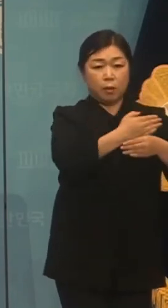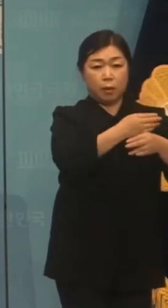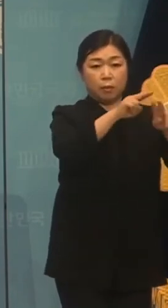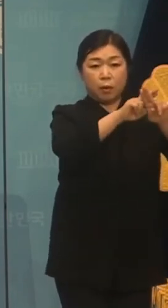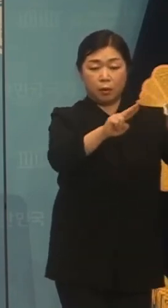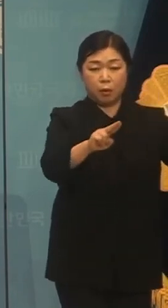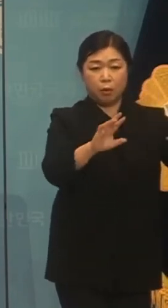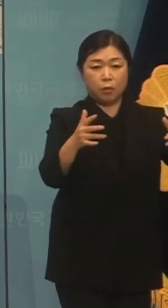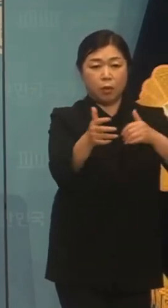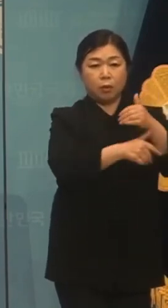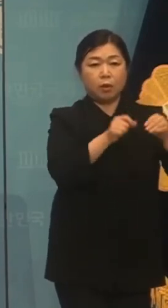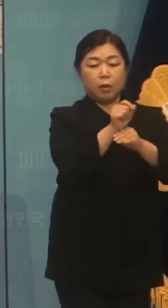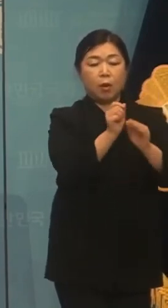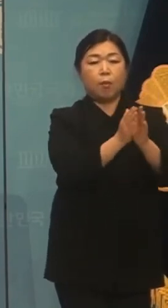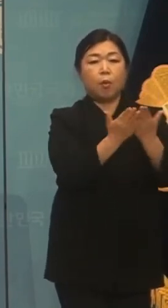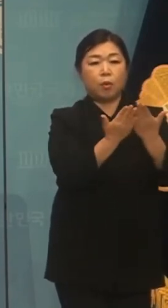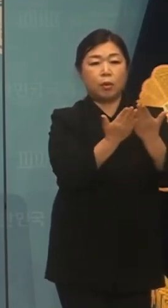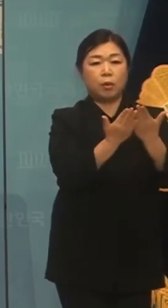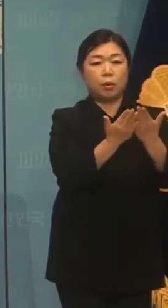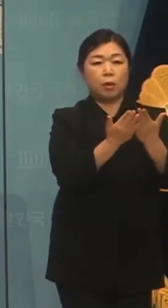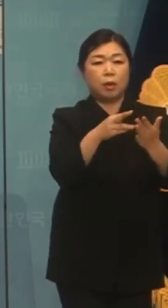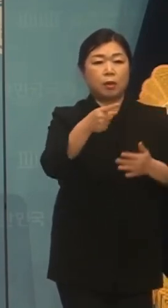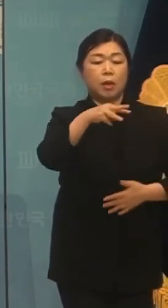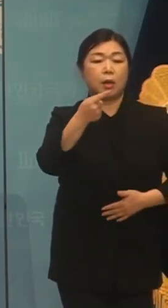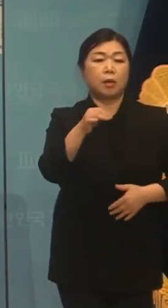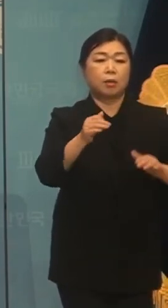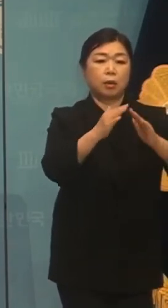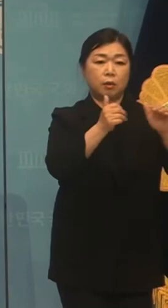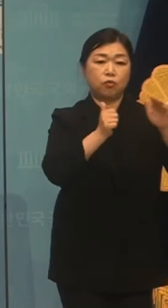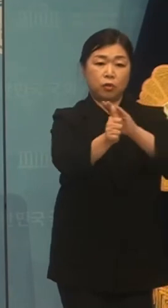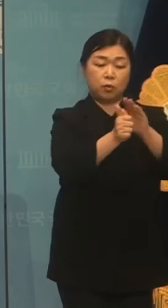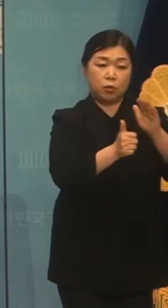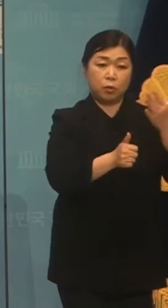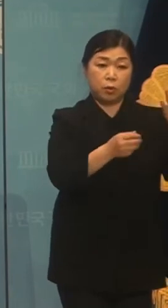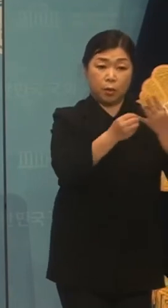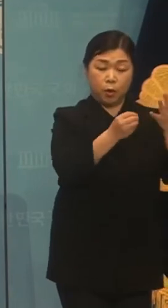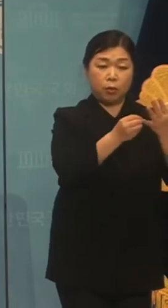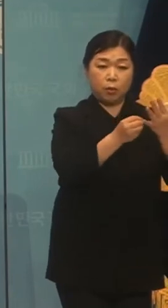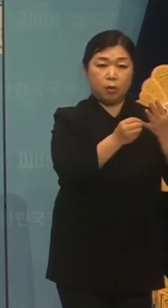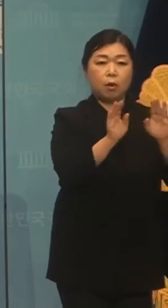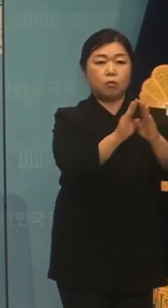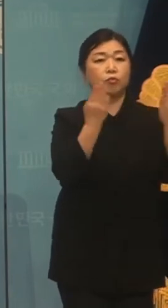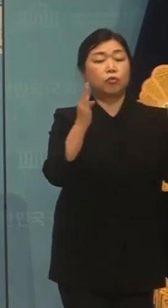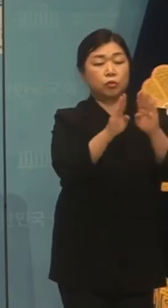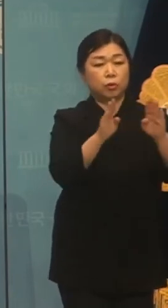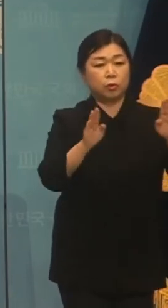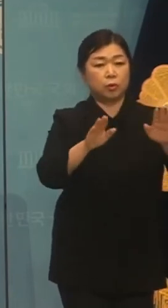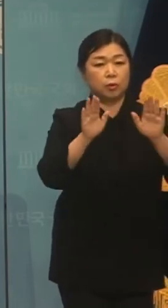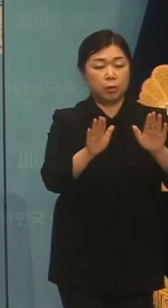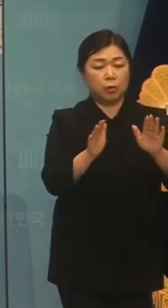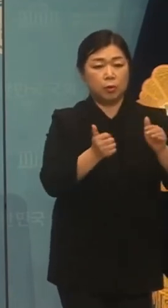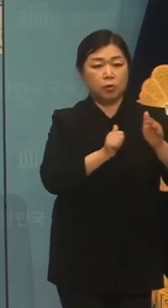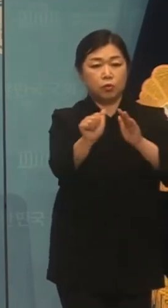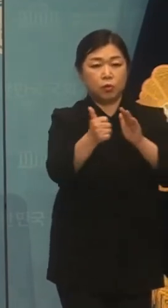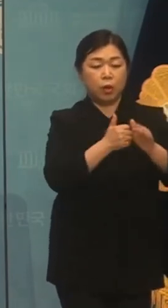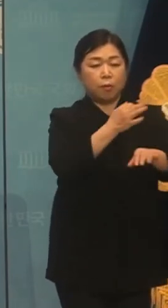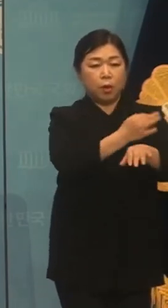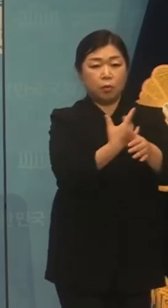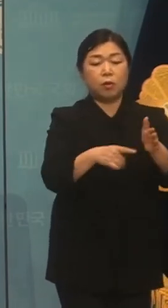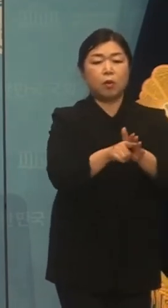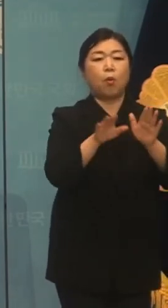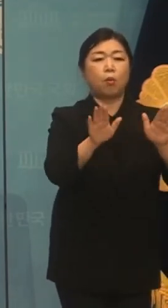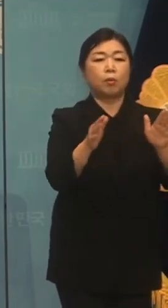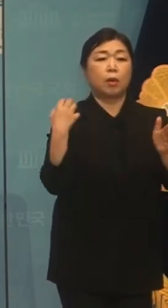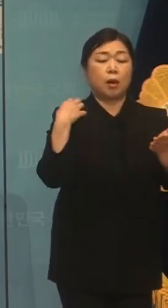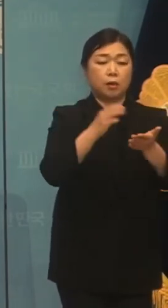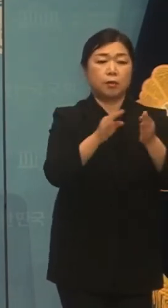국회의사단 공간 사랑제방전 출입구 공간 4원인데요. 그 출입구를 출입편의 정보를 위해서 오늘부터